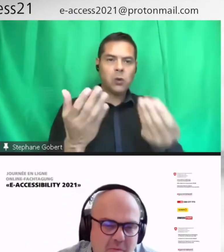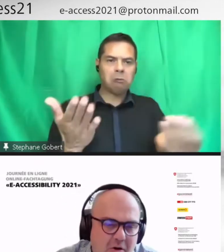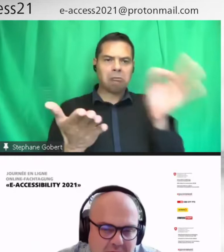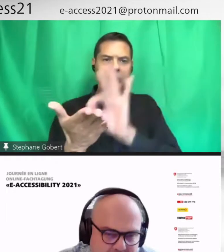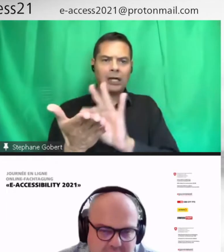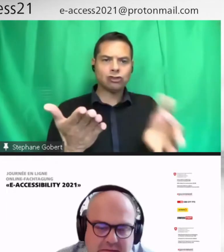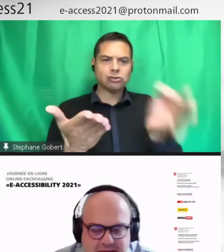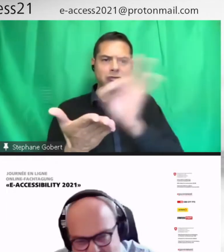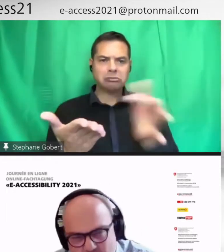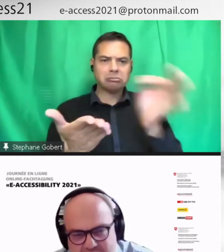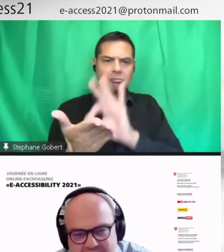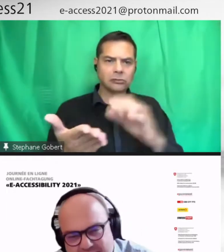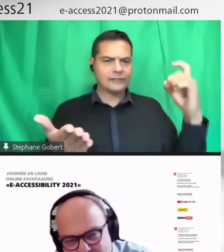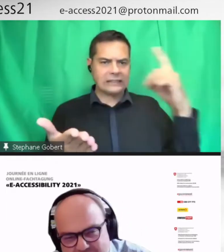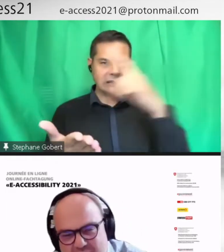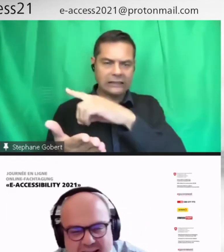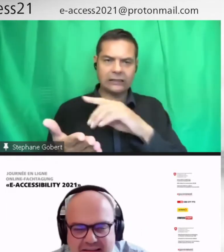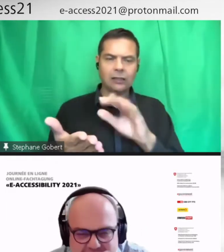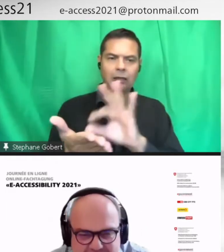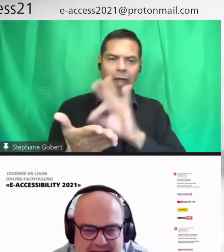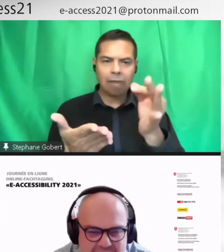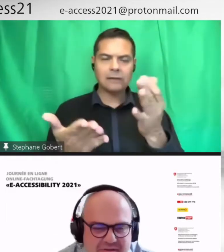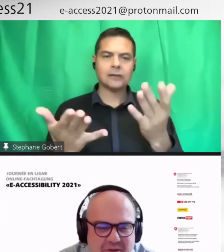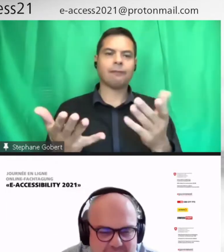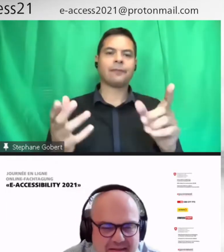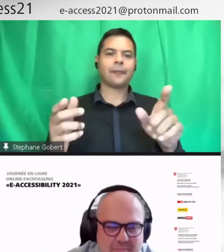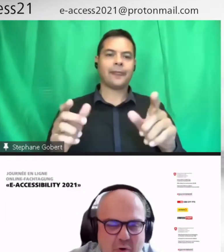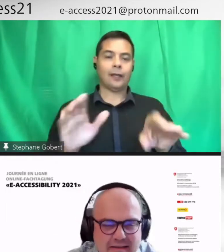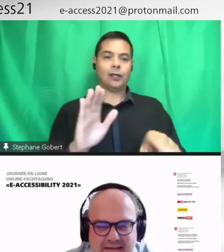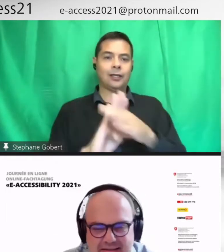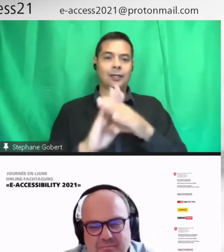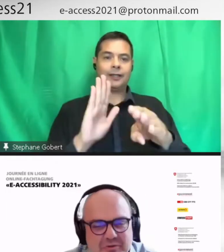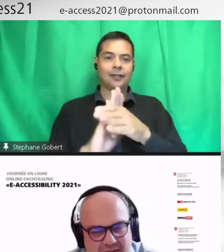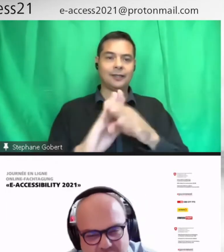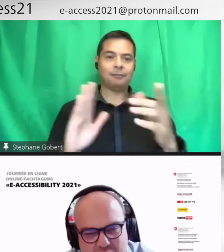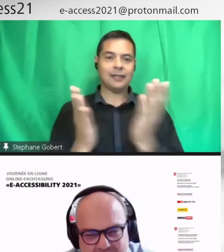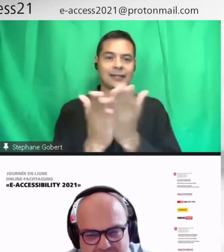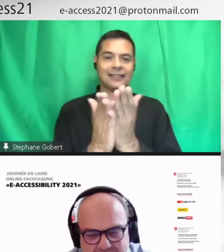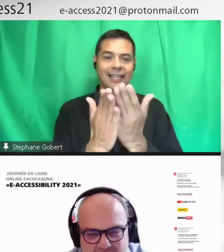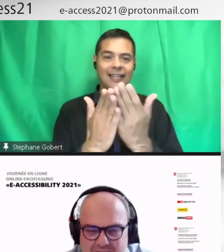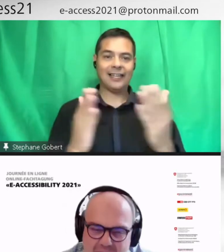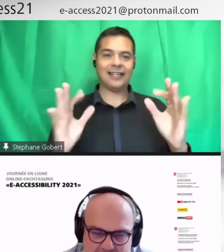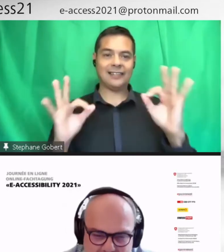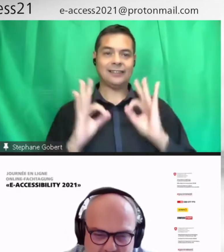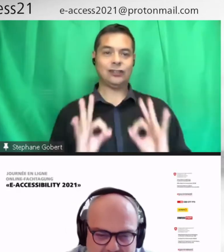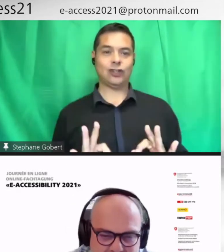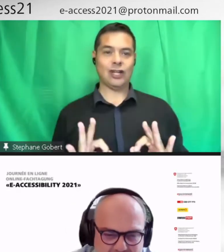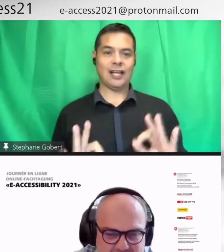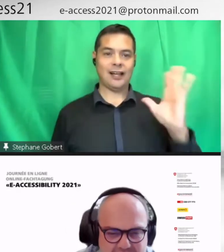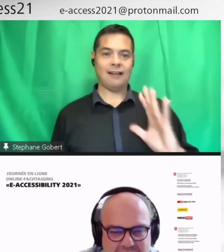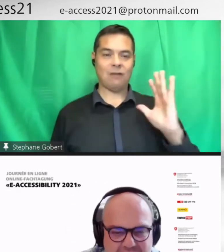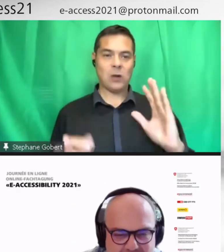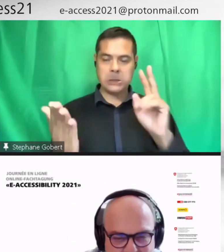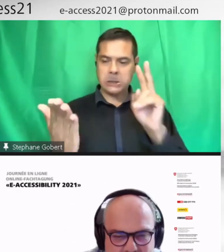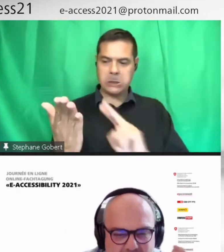historiquement, l'origine des livres scolaires, c'est dans un domaine qui est peu accessible. On travaille toujours avec les livres. Mais maintenant, on arrive